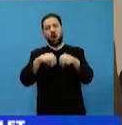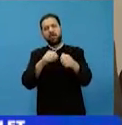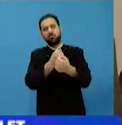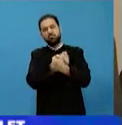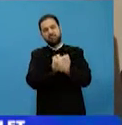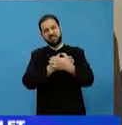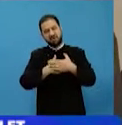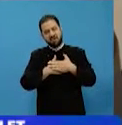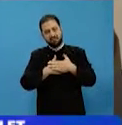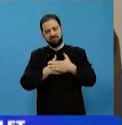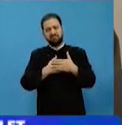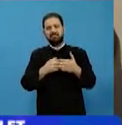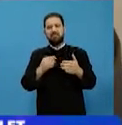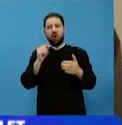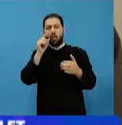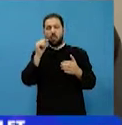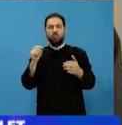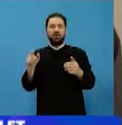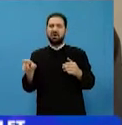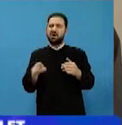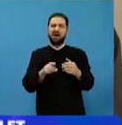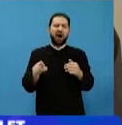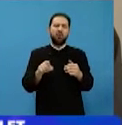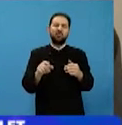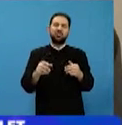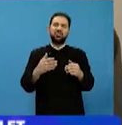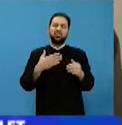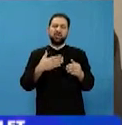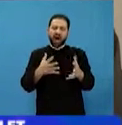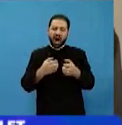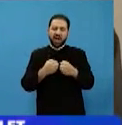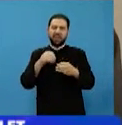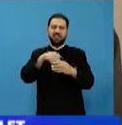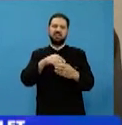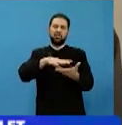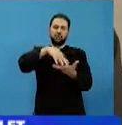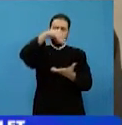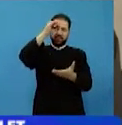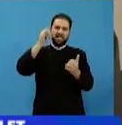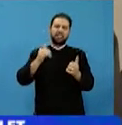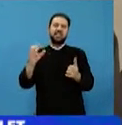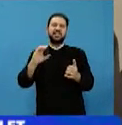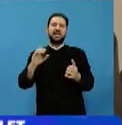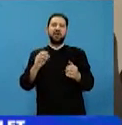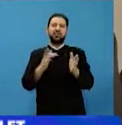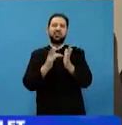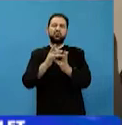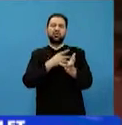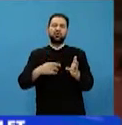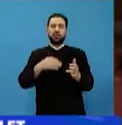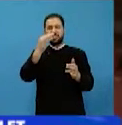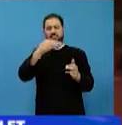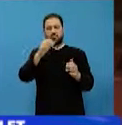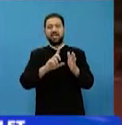caută, fiecare emană în afara sa ceea ce are și în suflet. Această cauză Hristos ne spune că din inimă ies